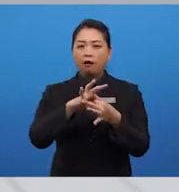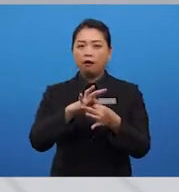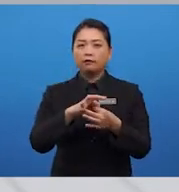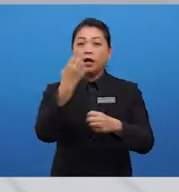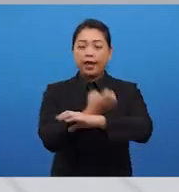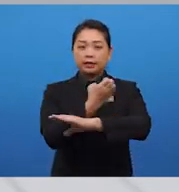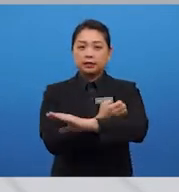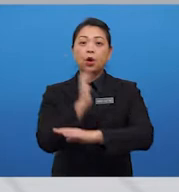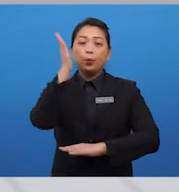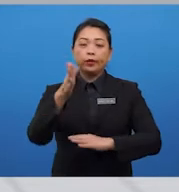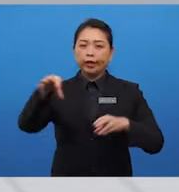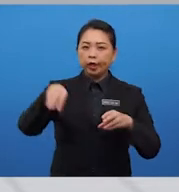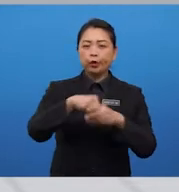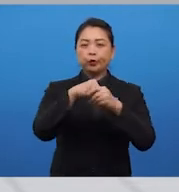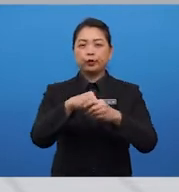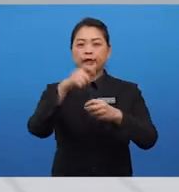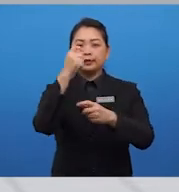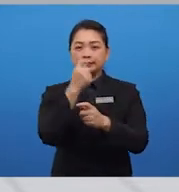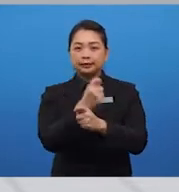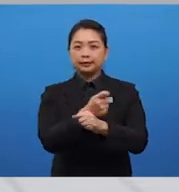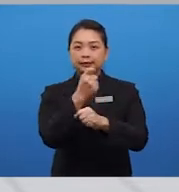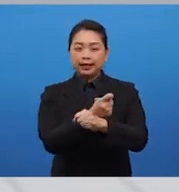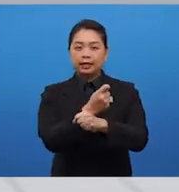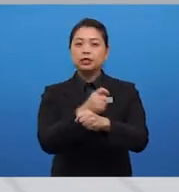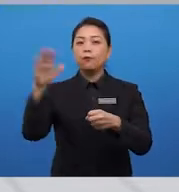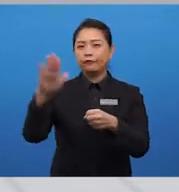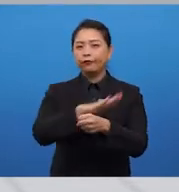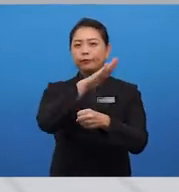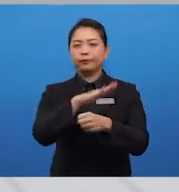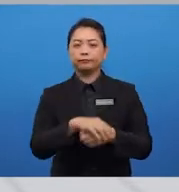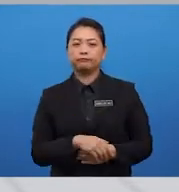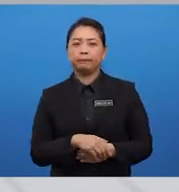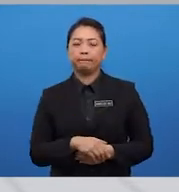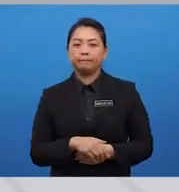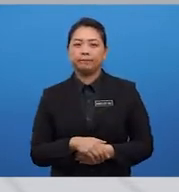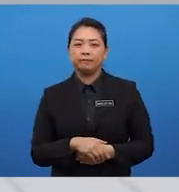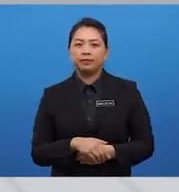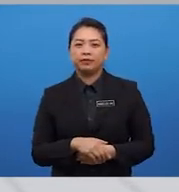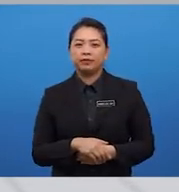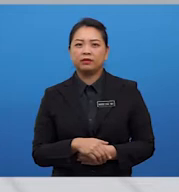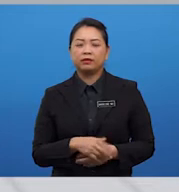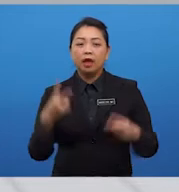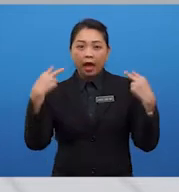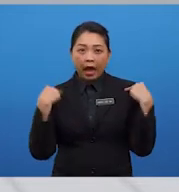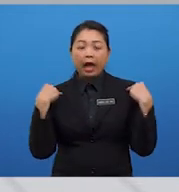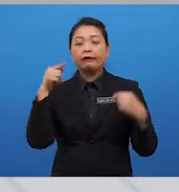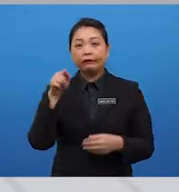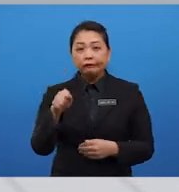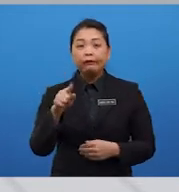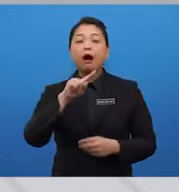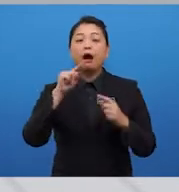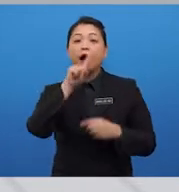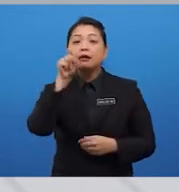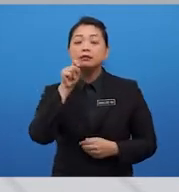include task fulfilment. Task fulfilment here means, have you answered